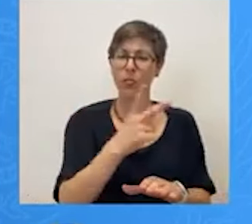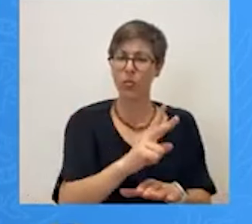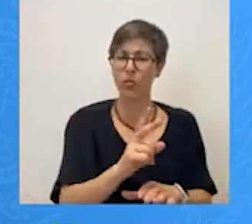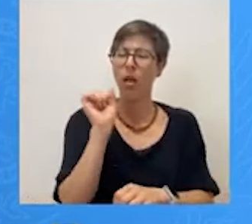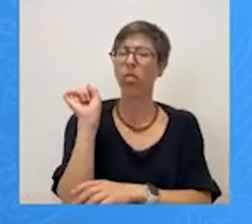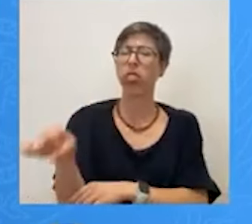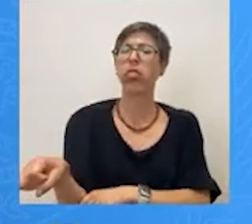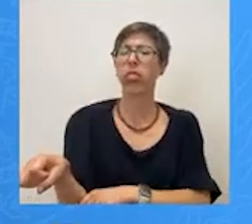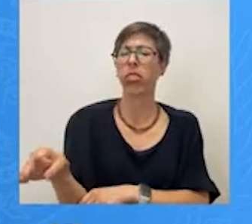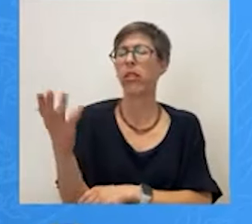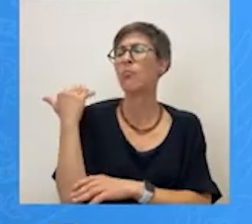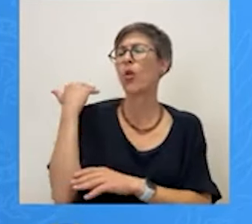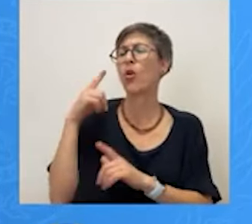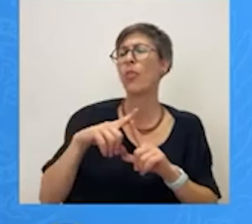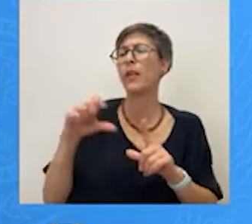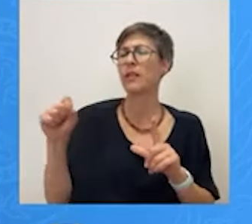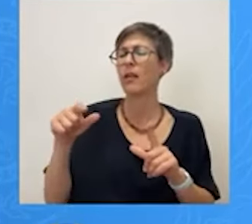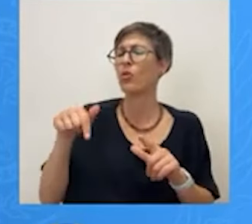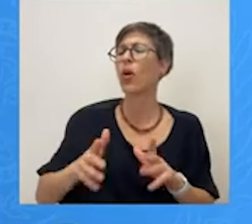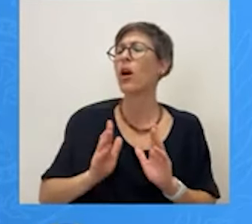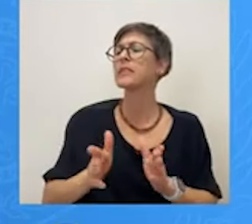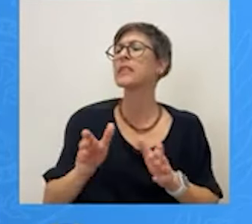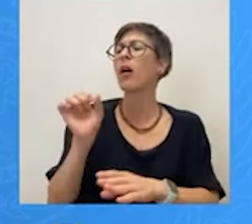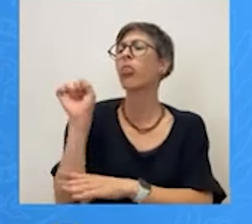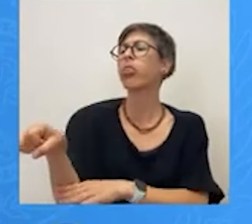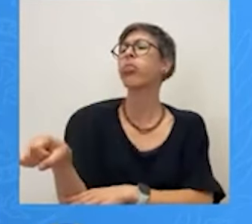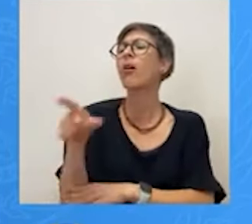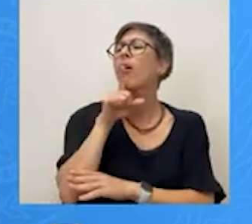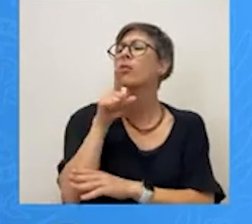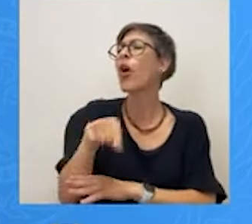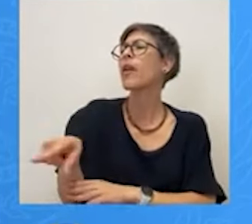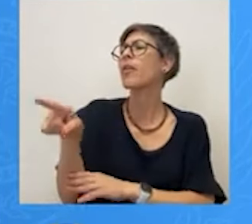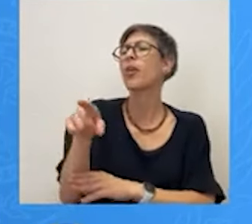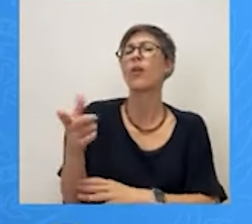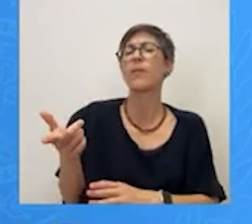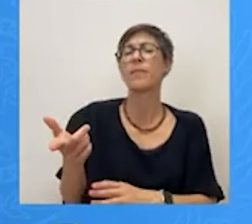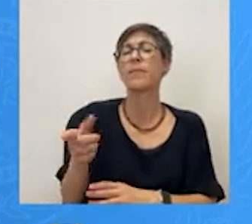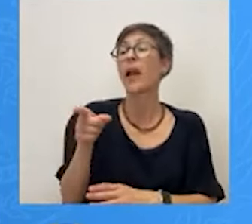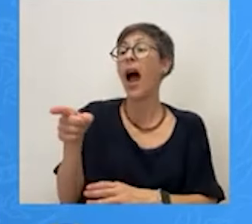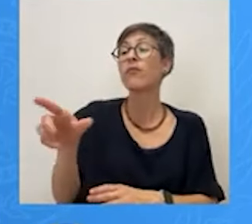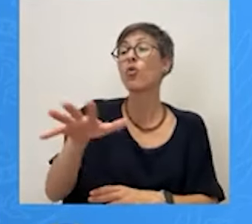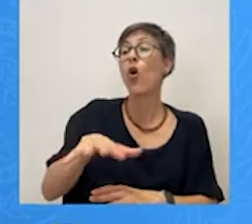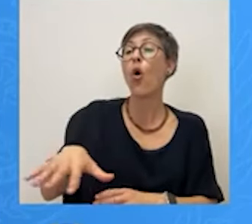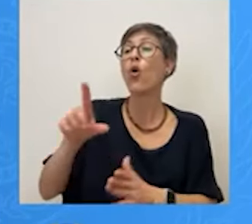προηγούμενοι Και συνεχίζεται την εγκατάλειψη και εσείς Διαμορφώστε αυτό το χώρο